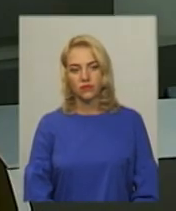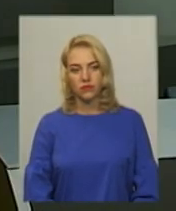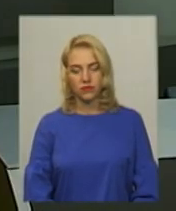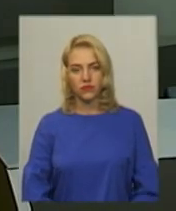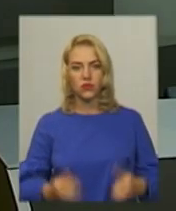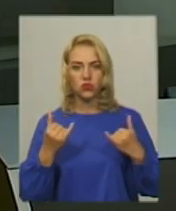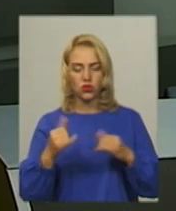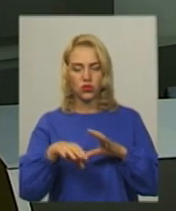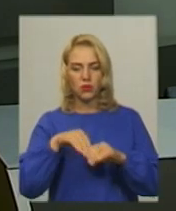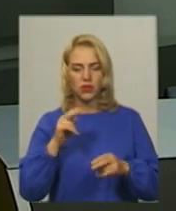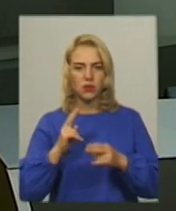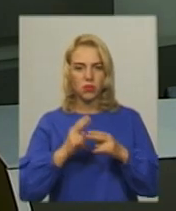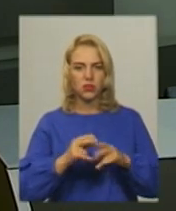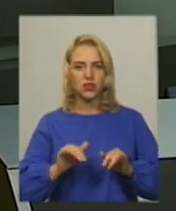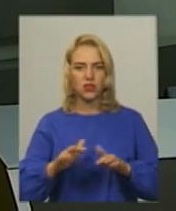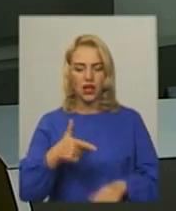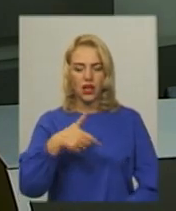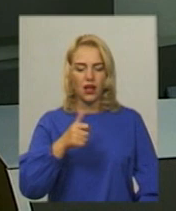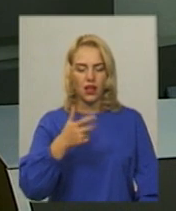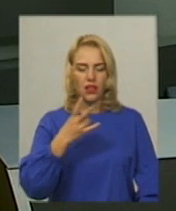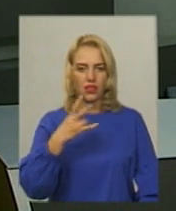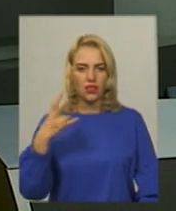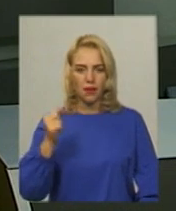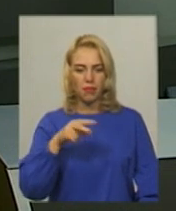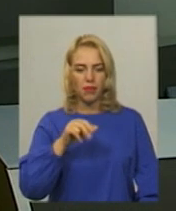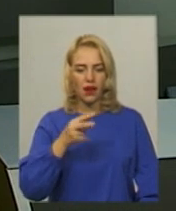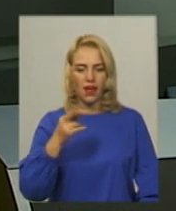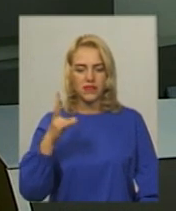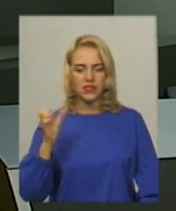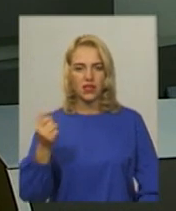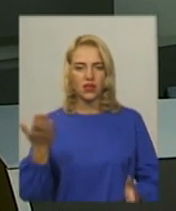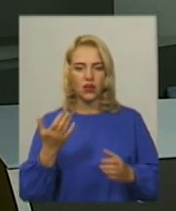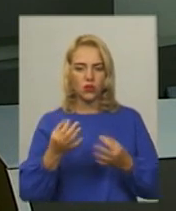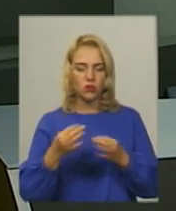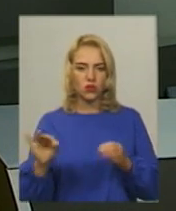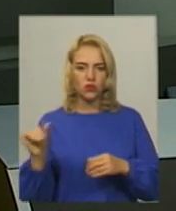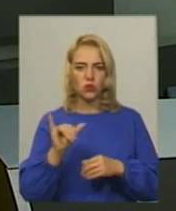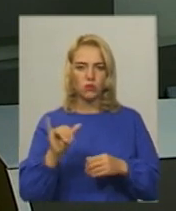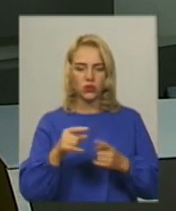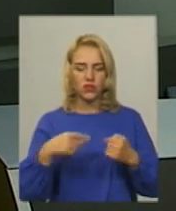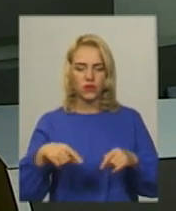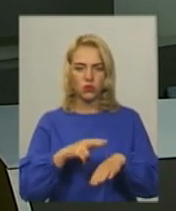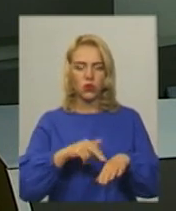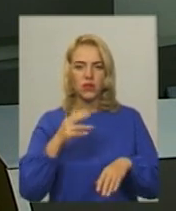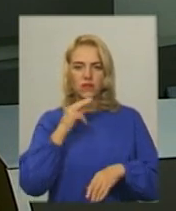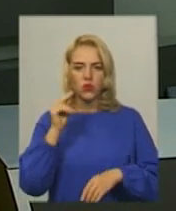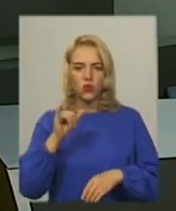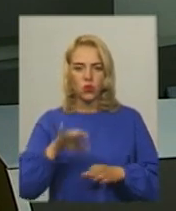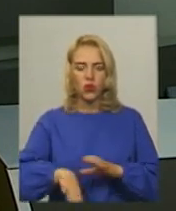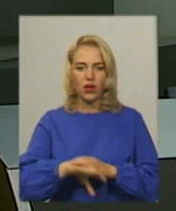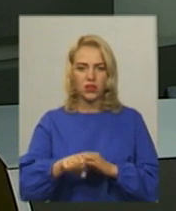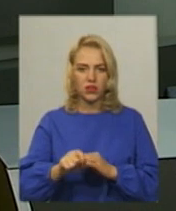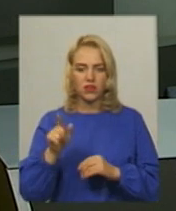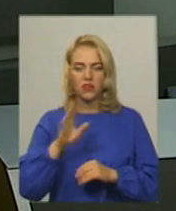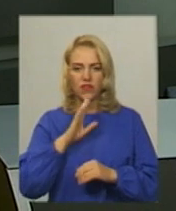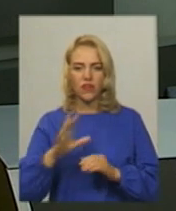Сьогодні обирали запобіжний захід Ганні Пилявській, яку в суботу відпустили з відділку поліції Її звинувачують у крадіжці, вона вкрала гроші